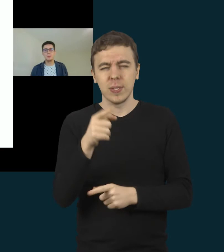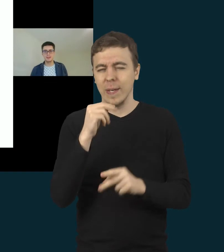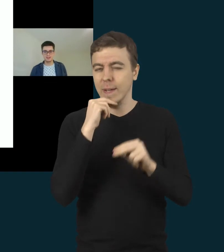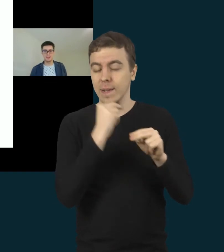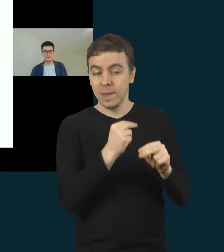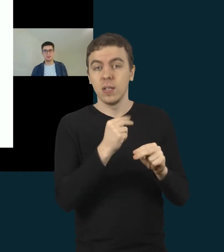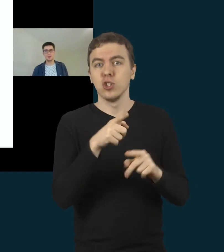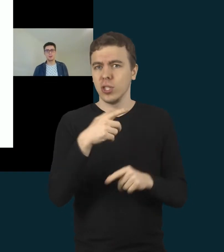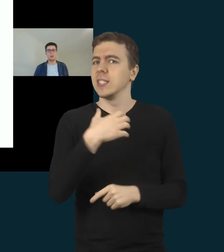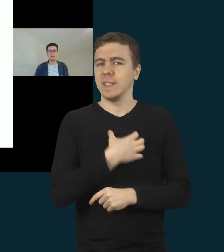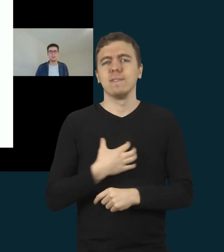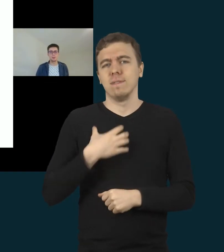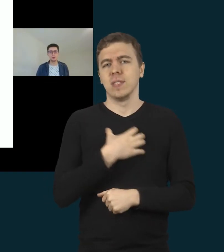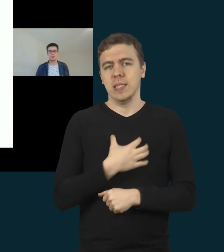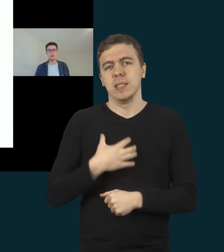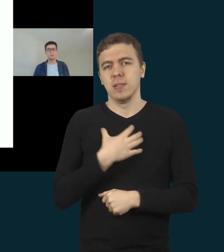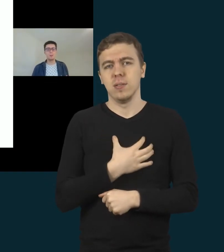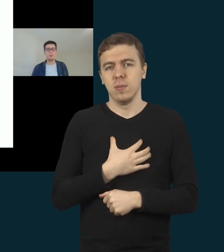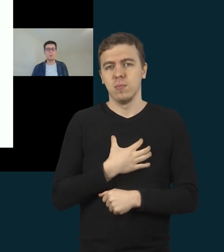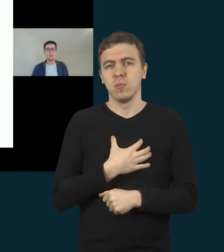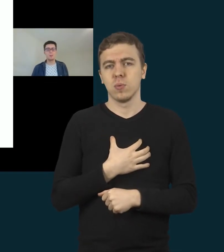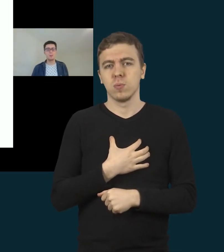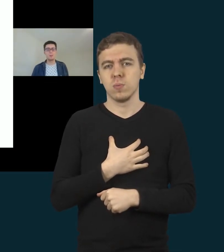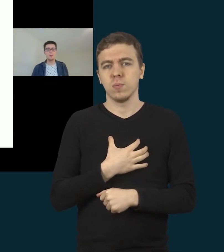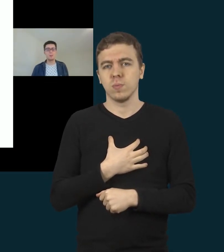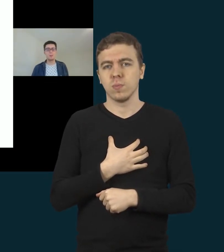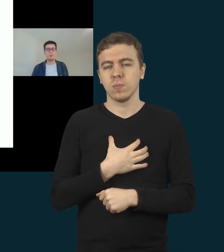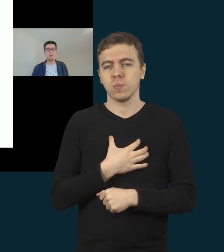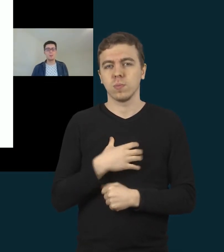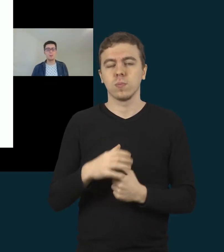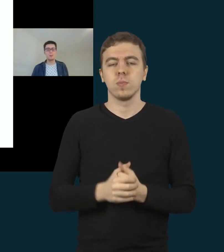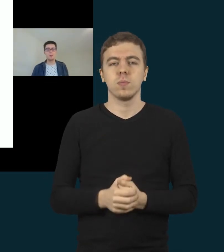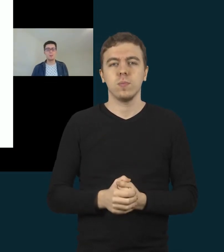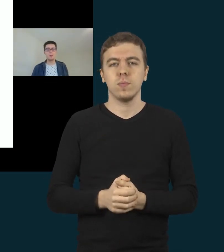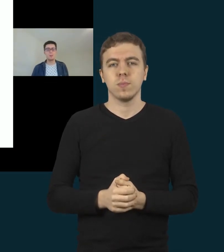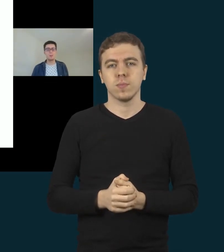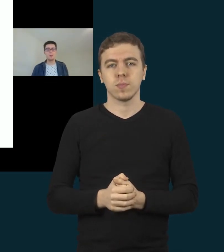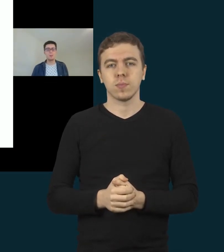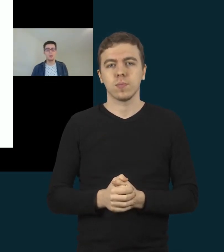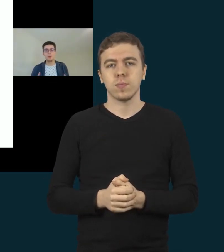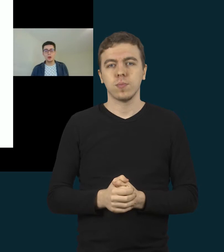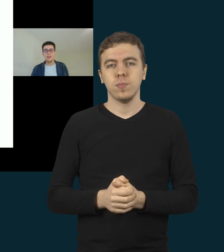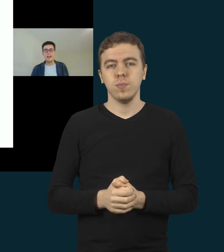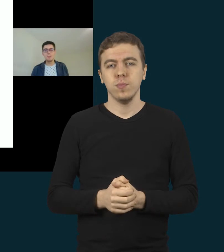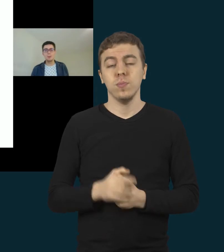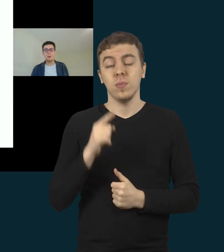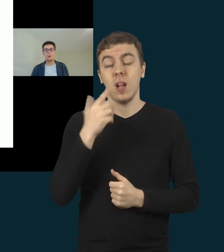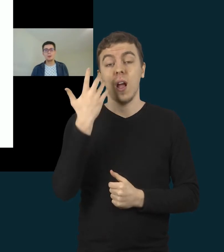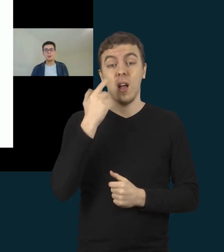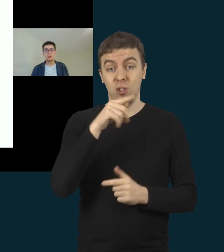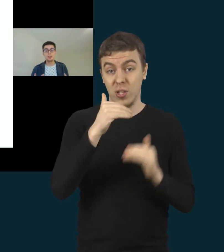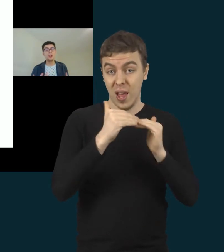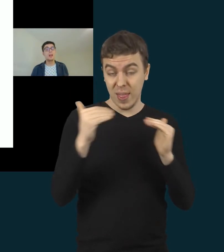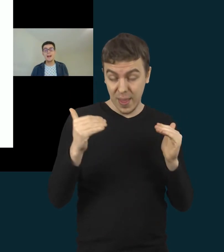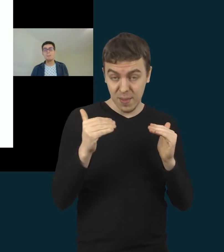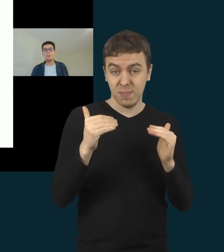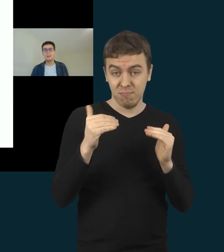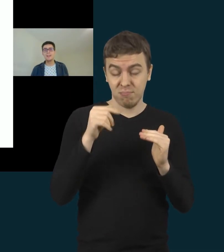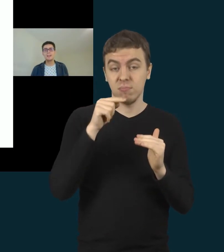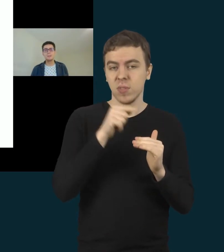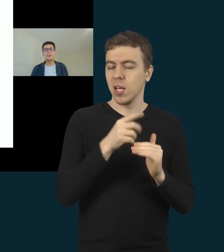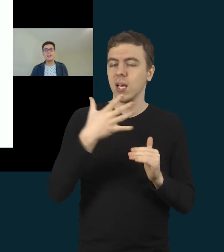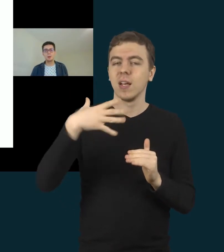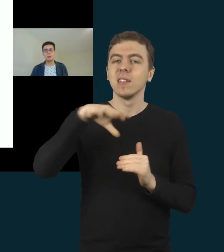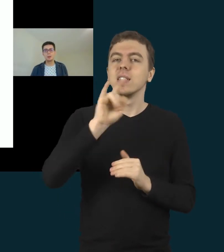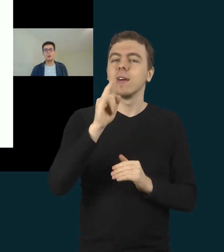ypatingai svarbus pamokos etapas, nes šio etapą vaikai